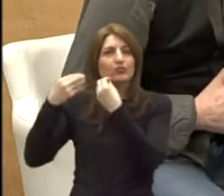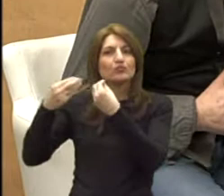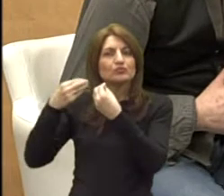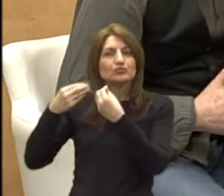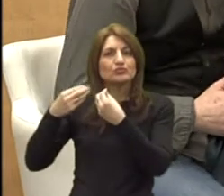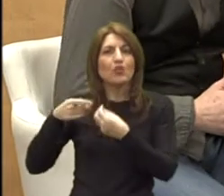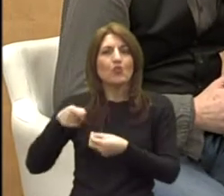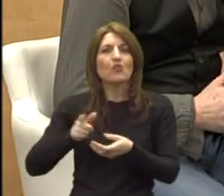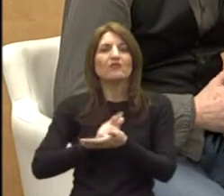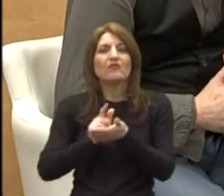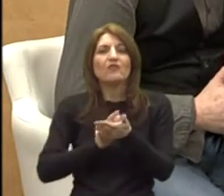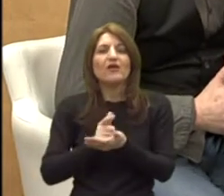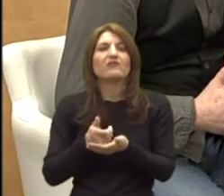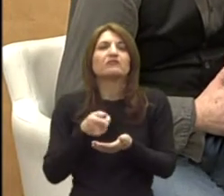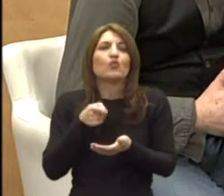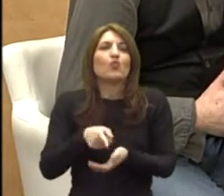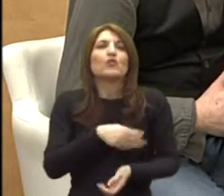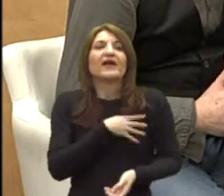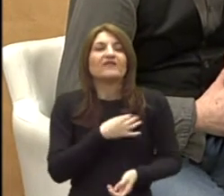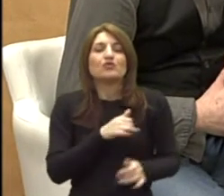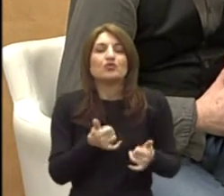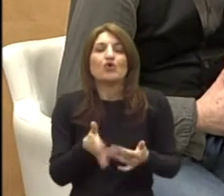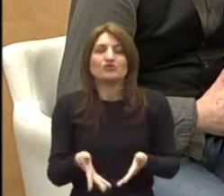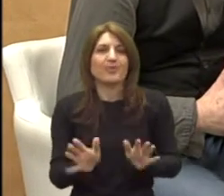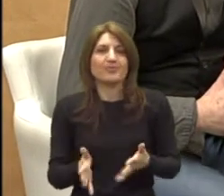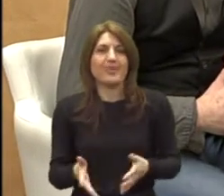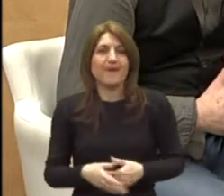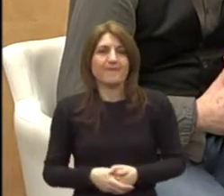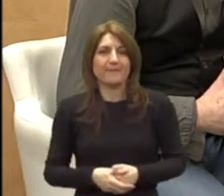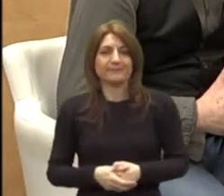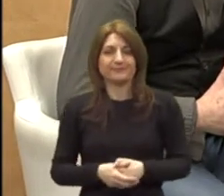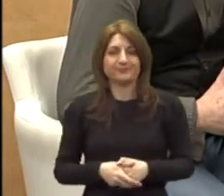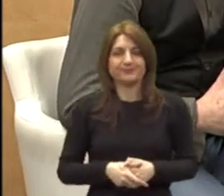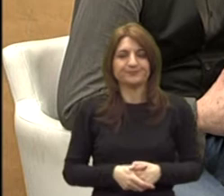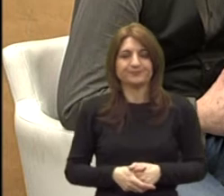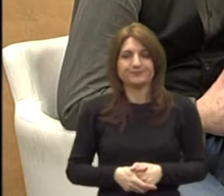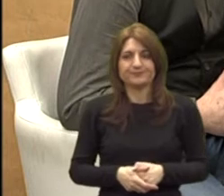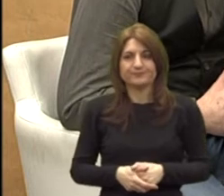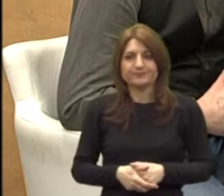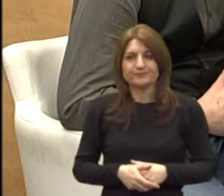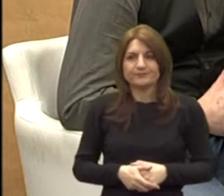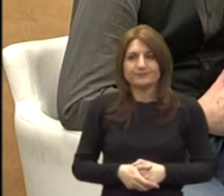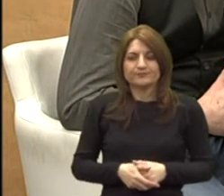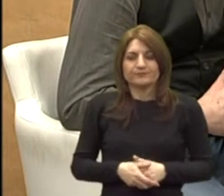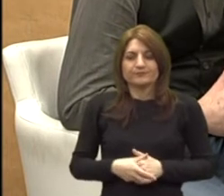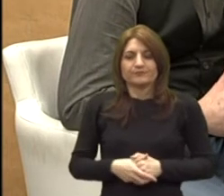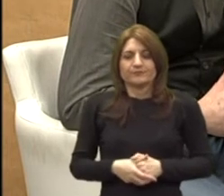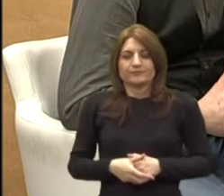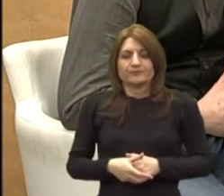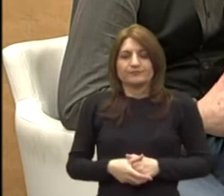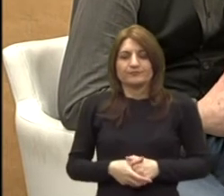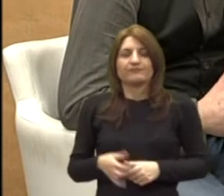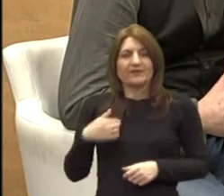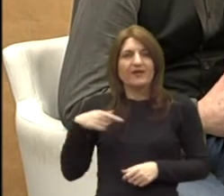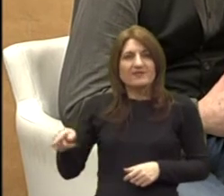u onim metodama koje još u Hrvatkoj nisu toliko prisutne. Odlično. Ali ono što sad